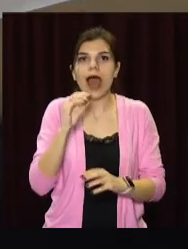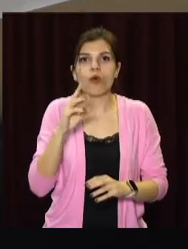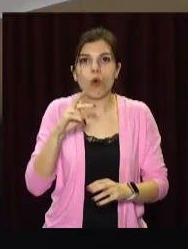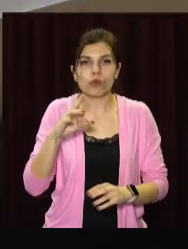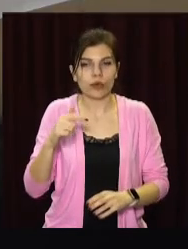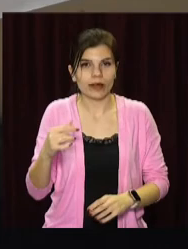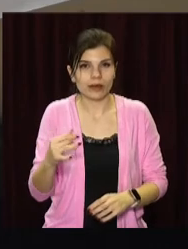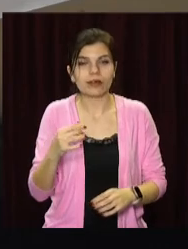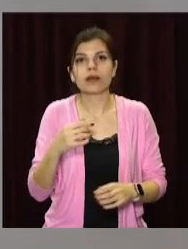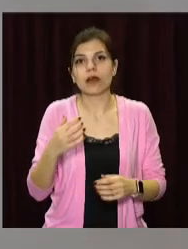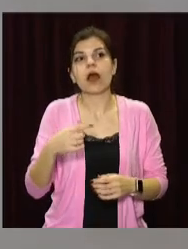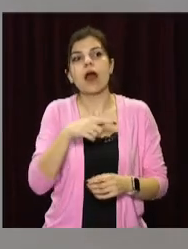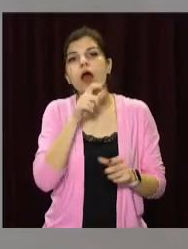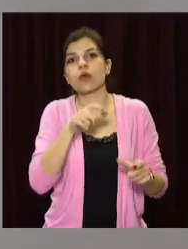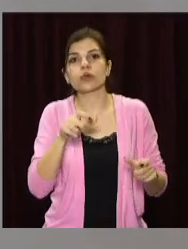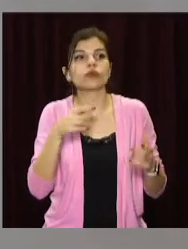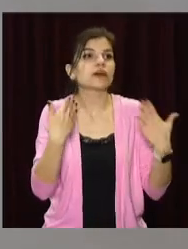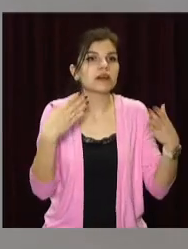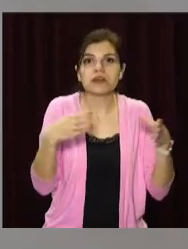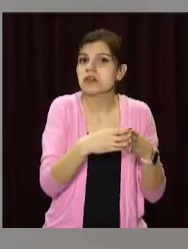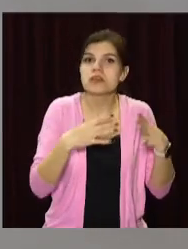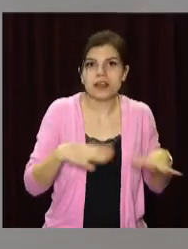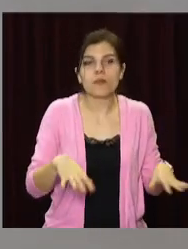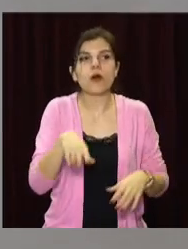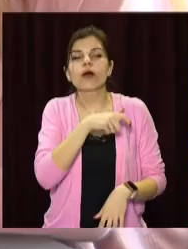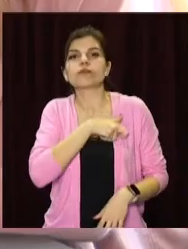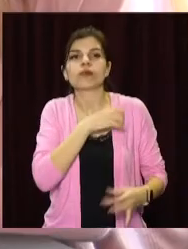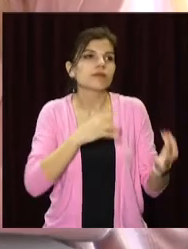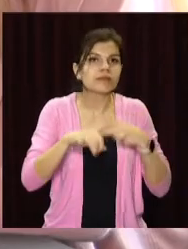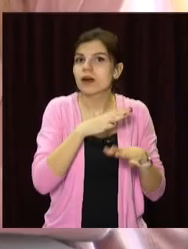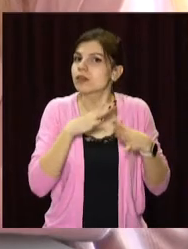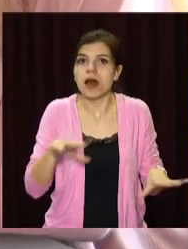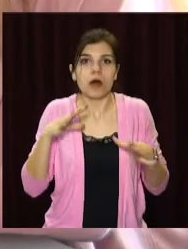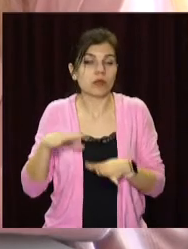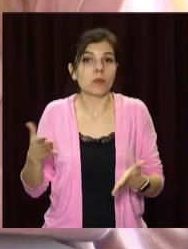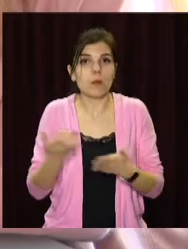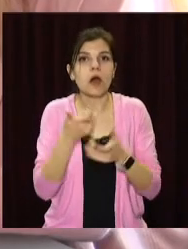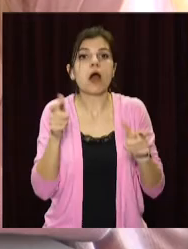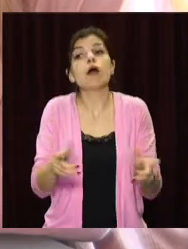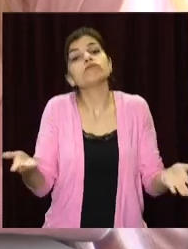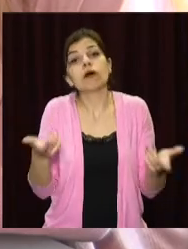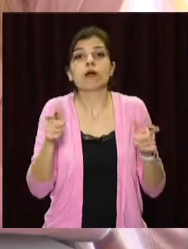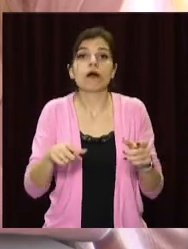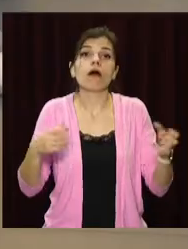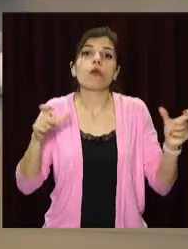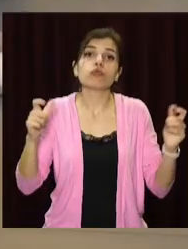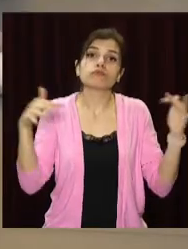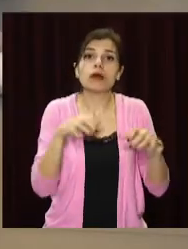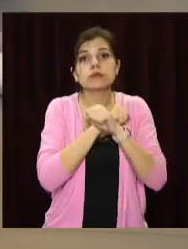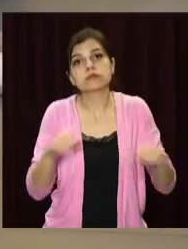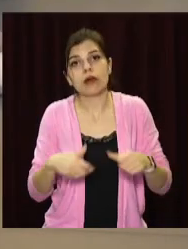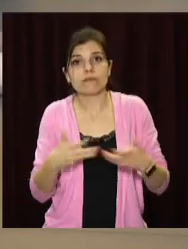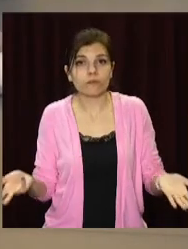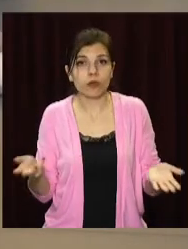екологів проігнорувала, аргументи влади не врахувало, громадських слухань не провело. Аргумент – карантинні обмеження.